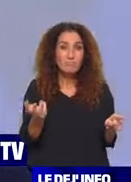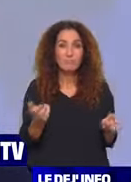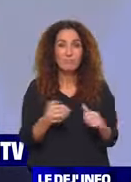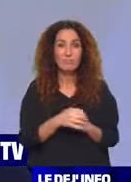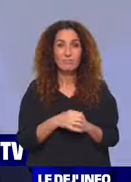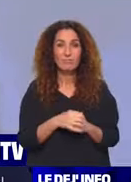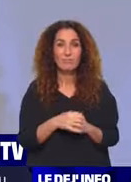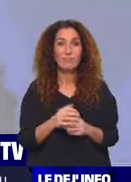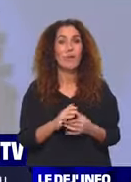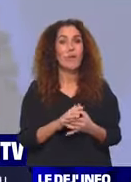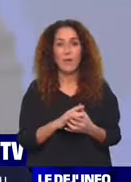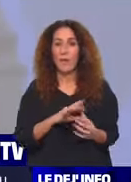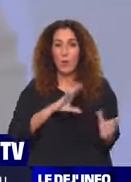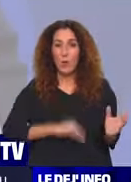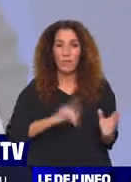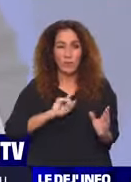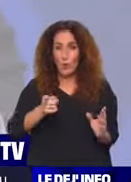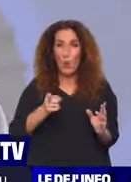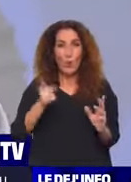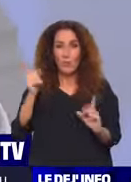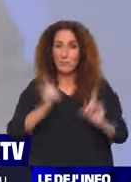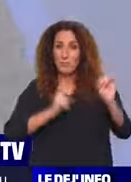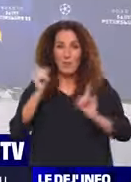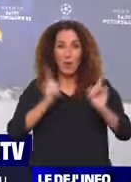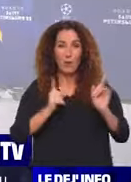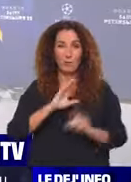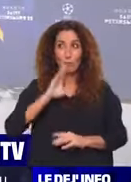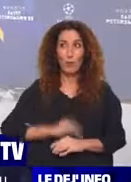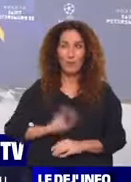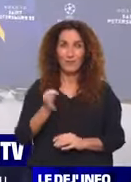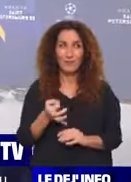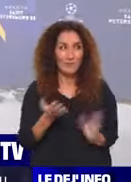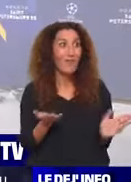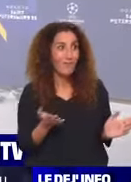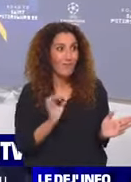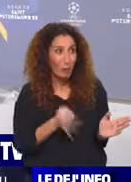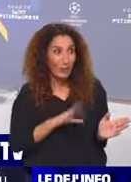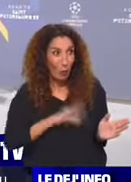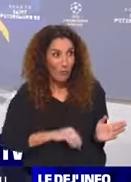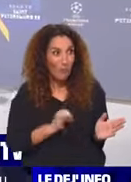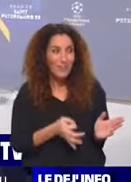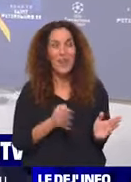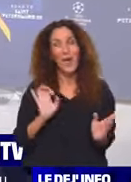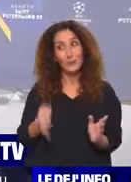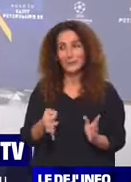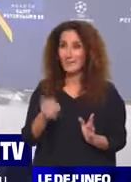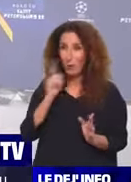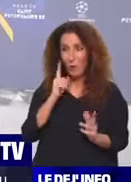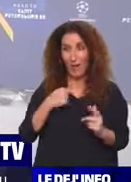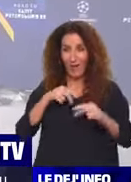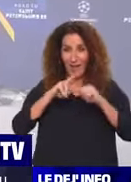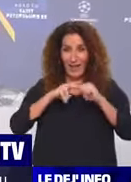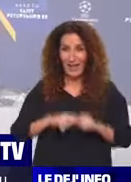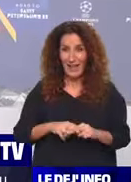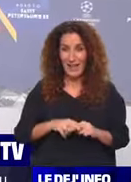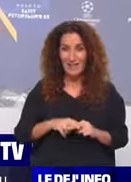victoires en 6 matchs de poule. Non, ça sera pour l'Inter. Ouf ! J'ai envie de dire, non ? Oui, parce que là, reste, Jeannot,